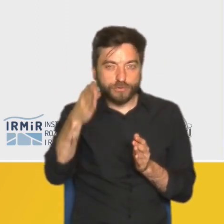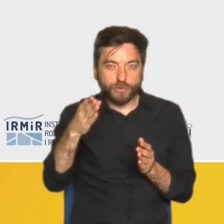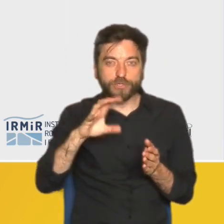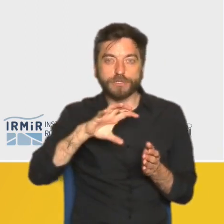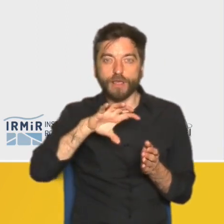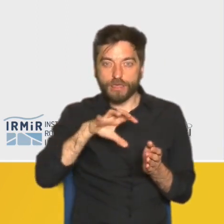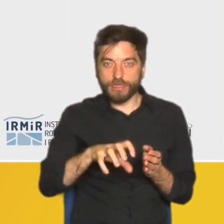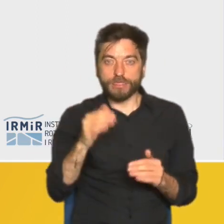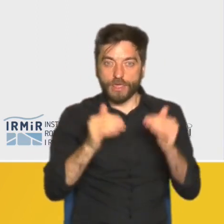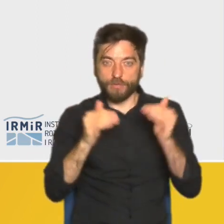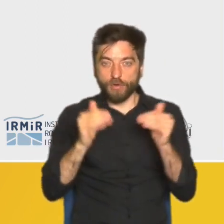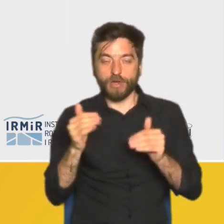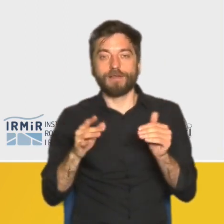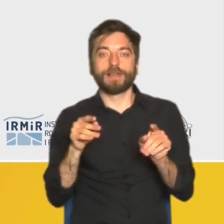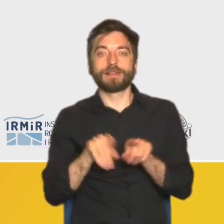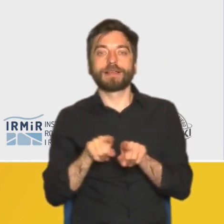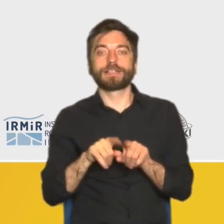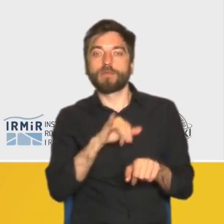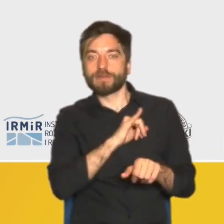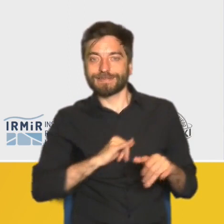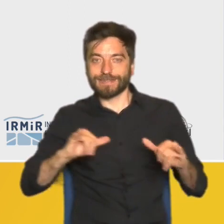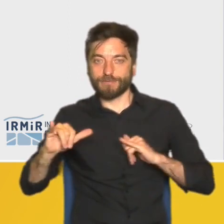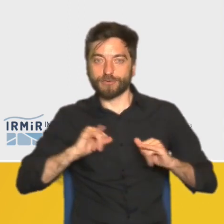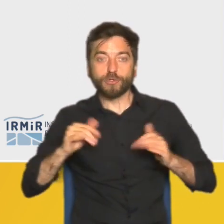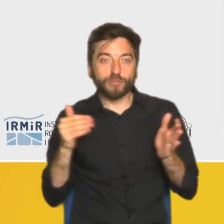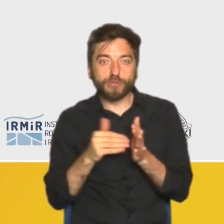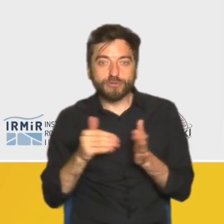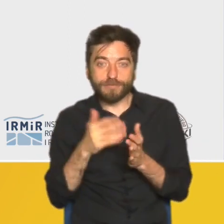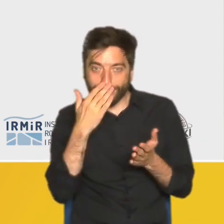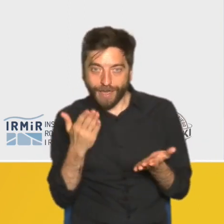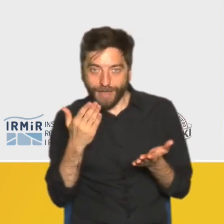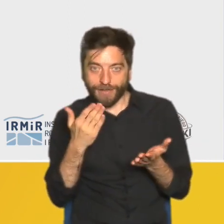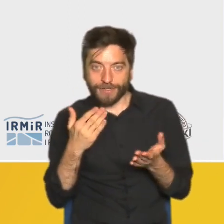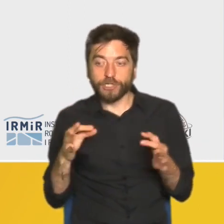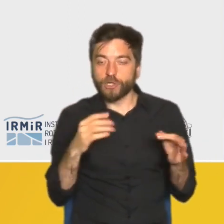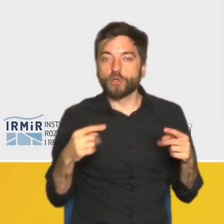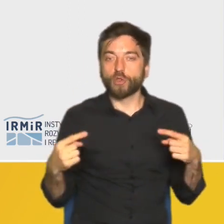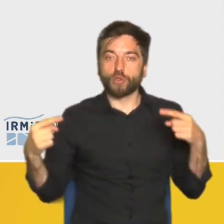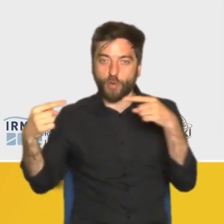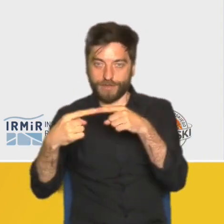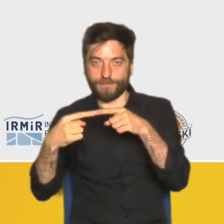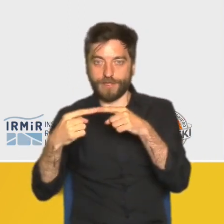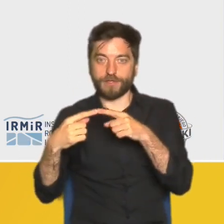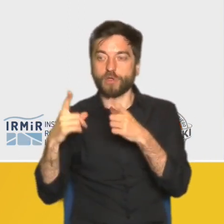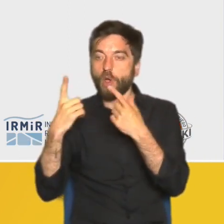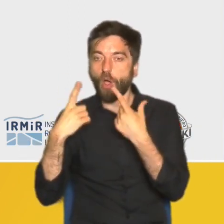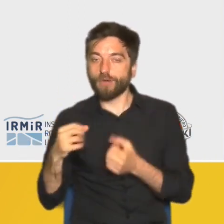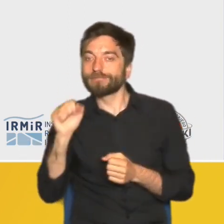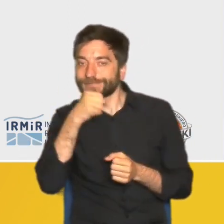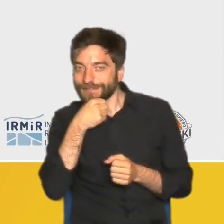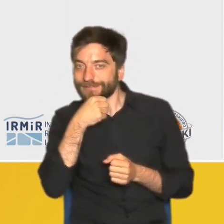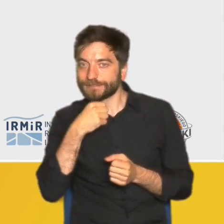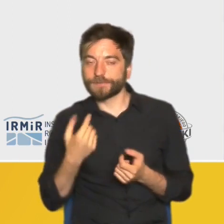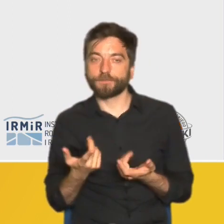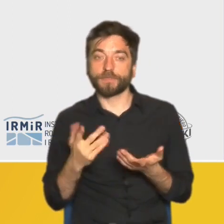samorządów w zakresie dostosowywania tych obszarów podmiejskich do potrzeb osób starszych. No chyba, że będziemy mieli do czynienia z takim scenariuszem, czego